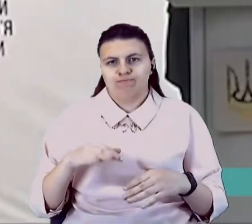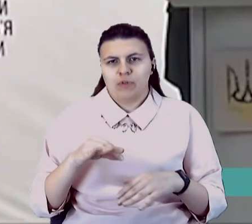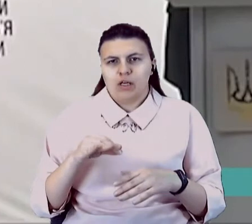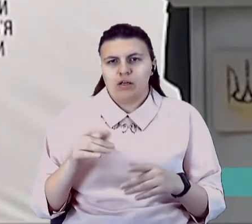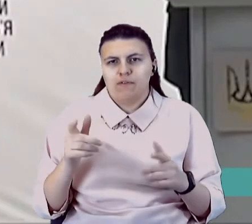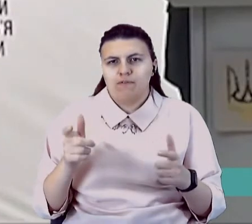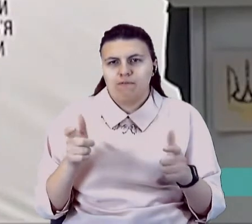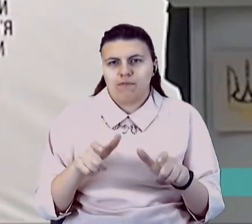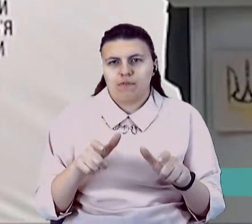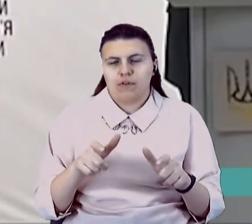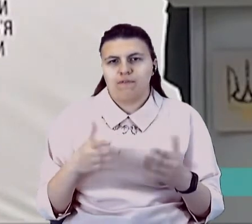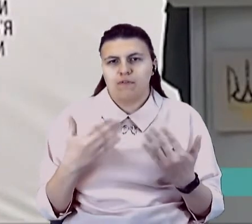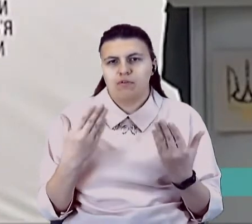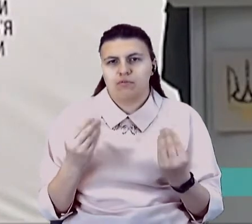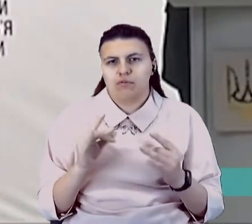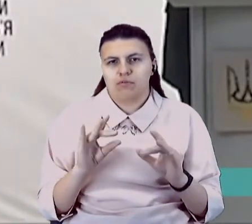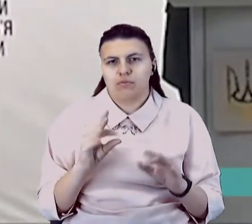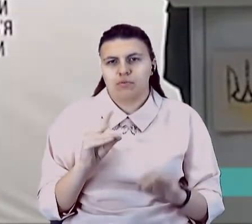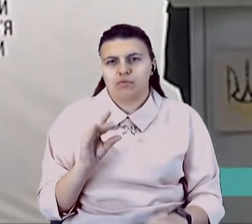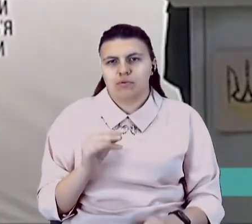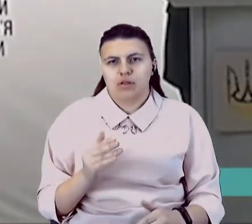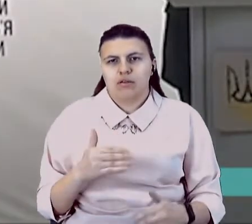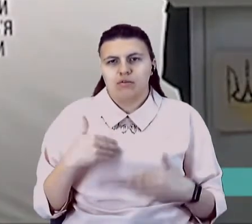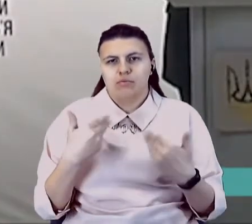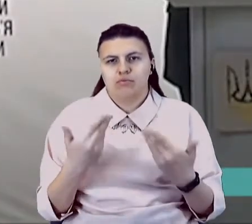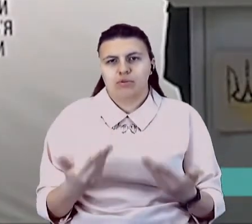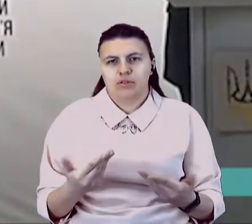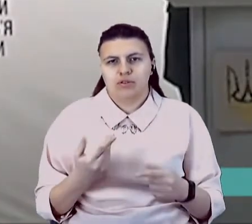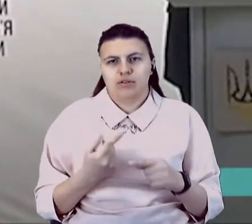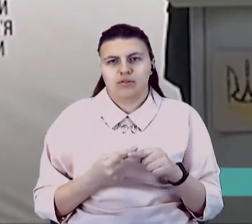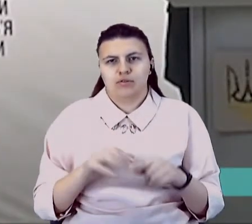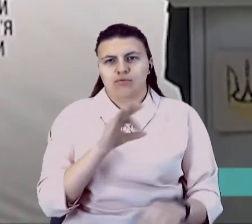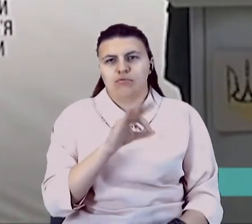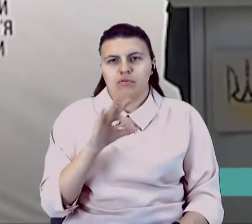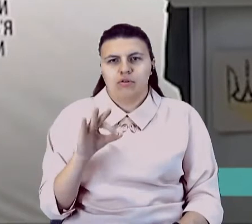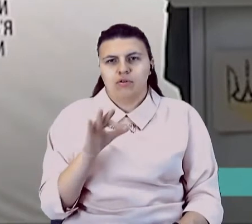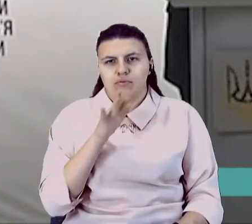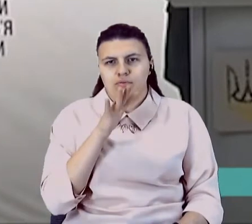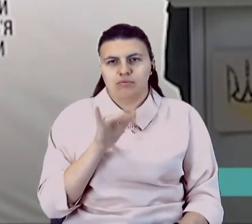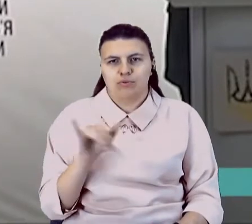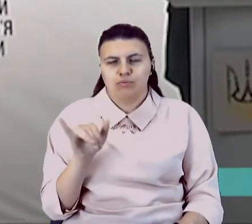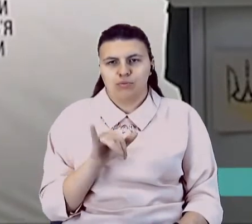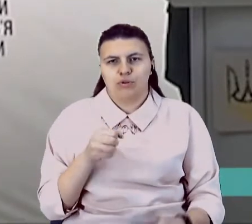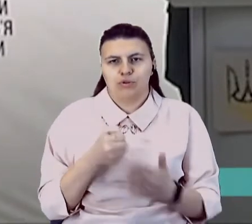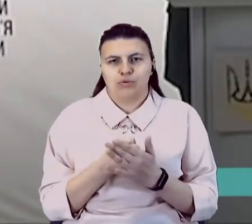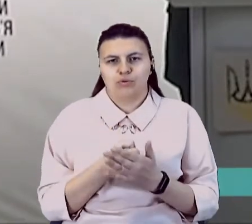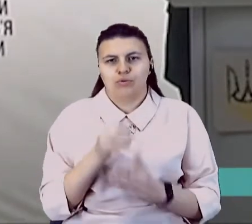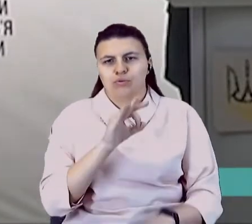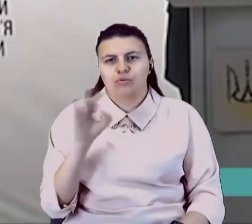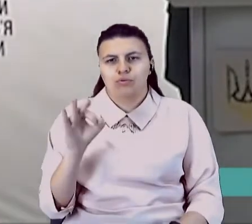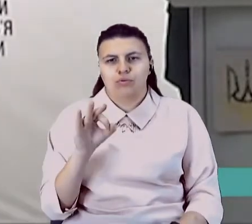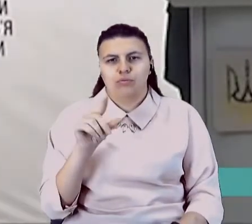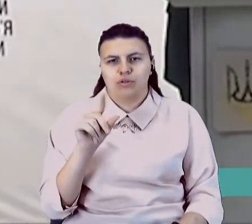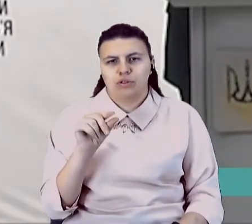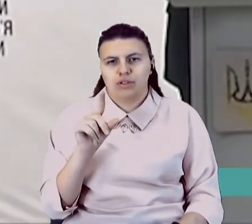розповів Максим Степанов. Наша пропозиція – з нуля годин суботи до нуля годин понеділка,